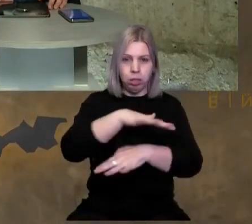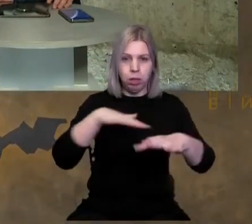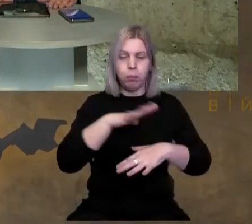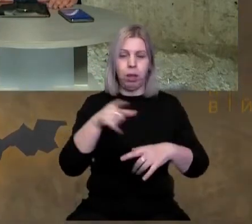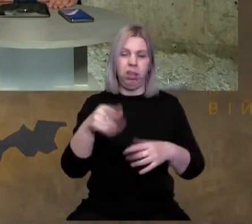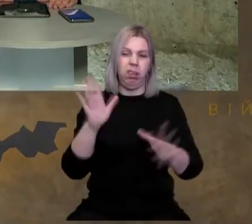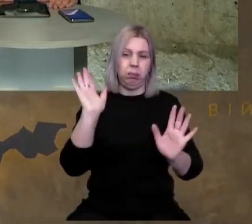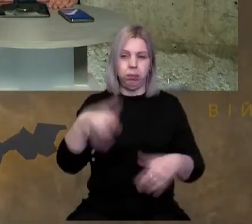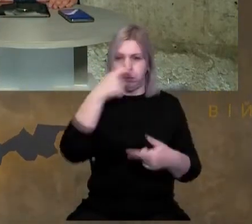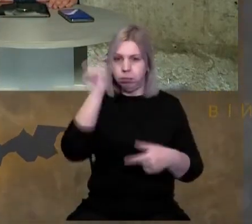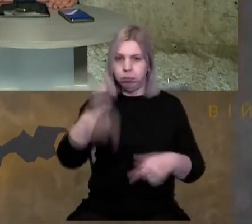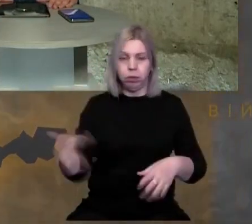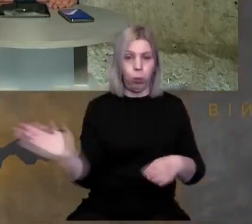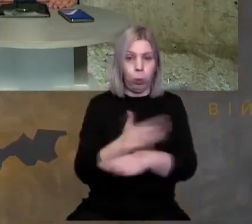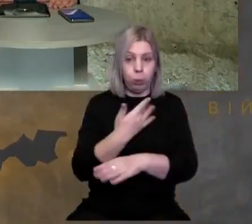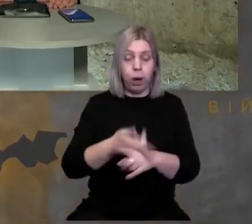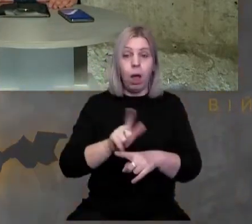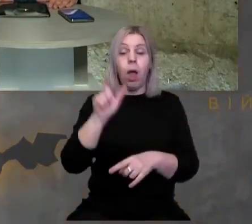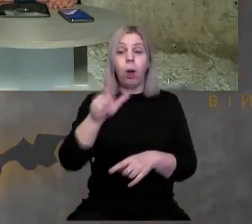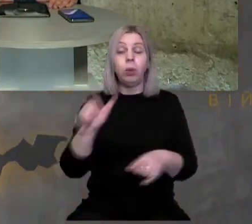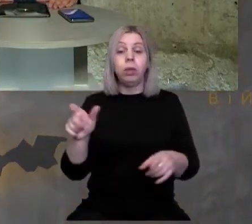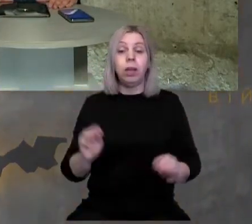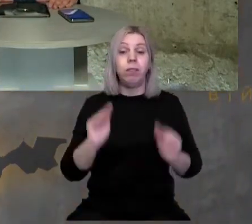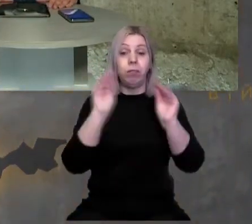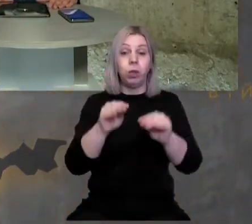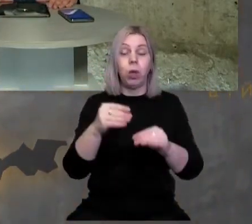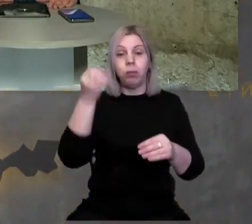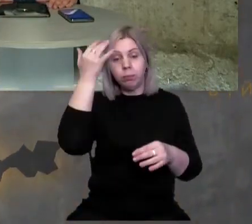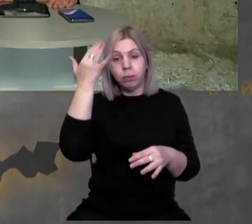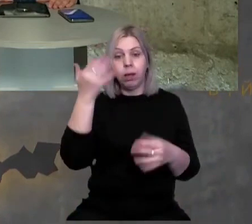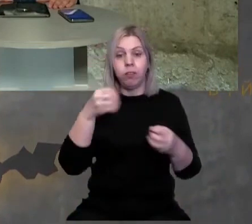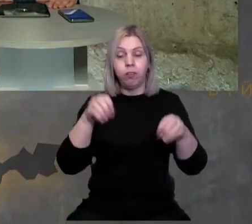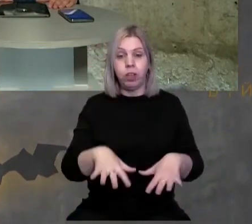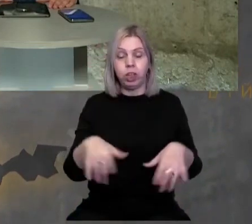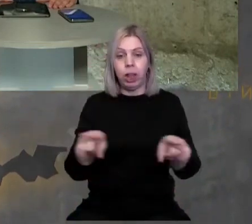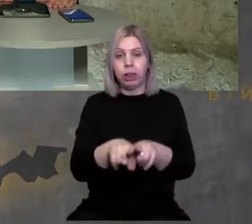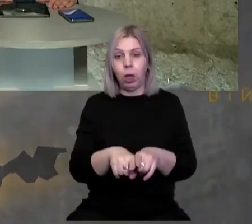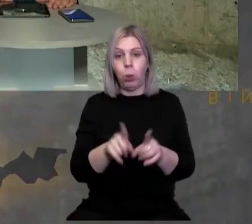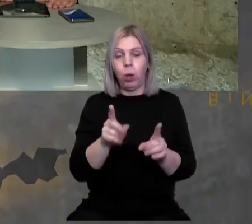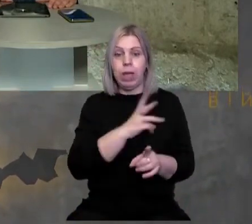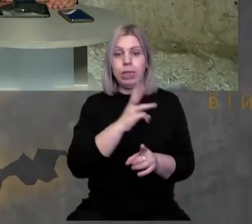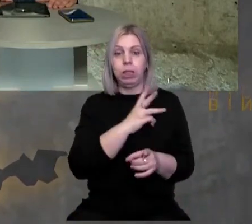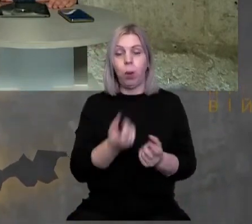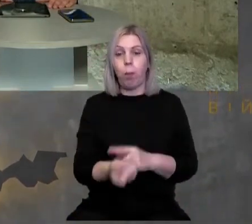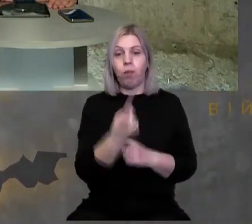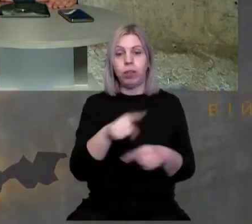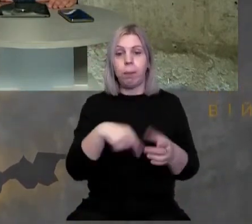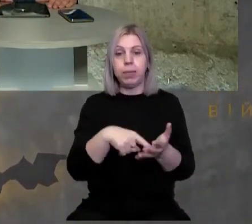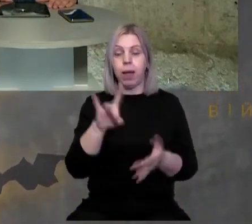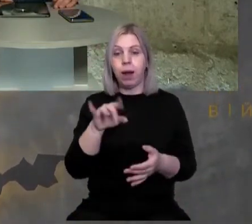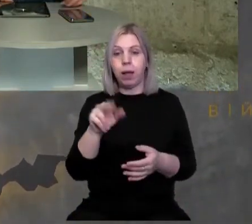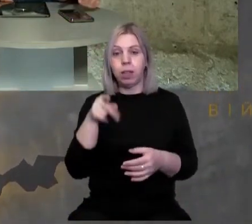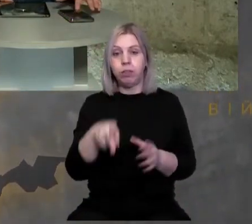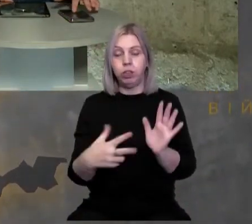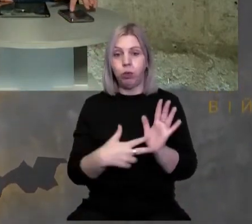цього Турула. Його не відновлювали, аж поки вирішила таку ініціативу проявити міська рада